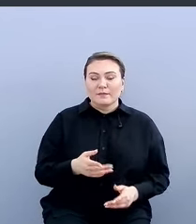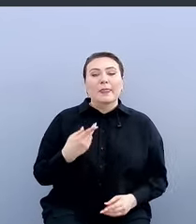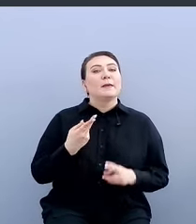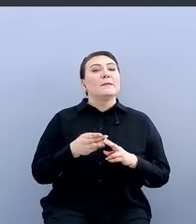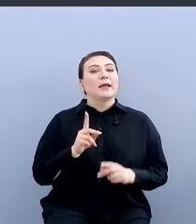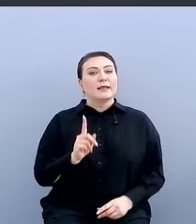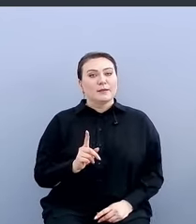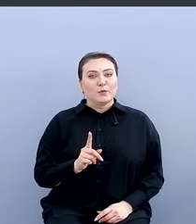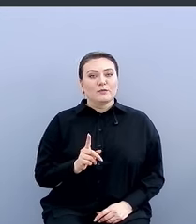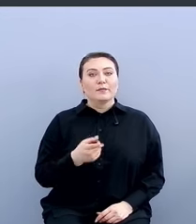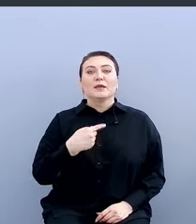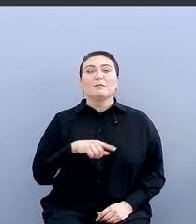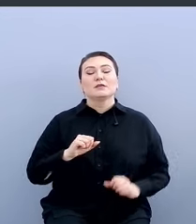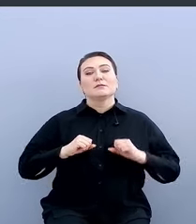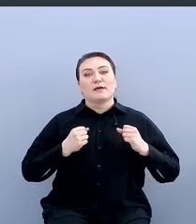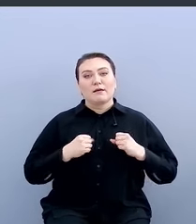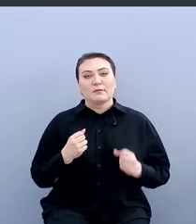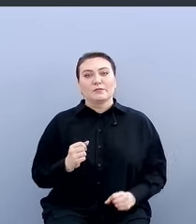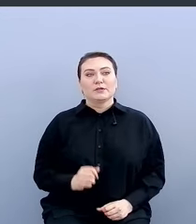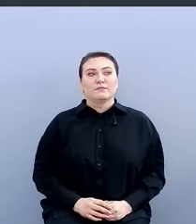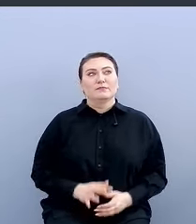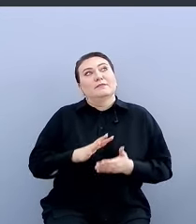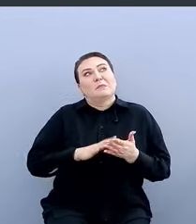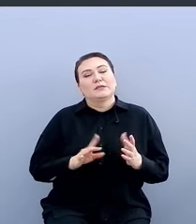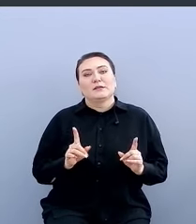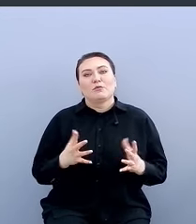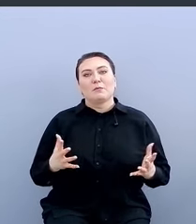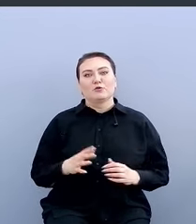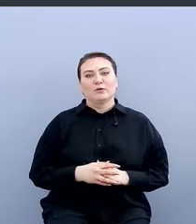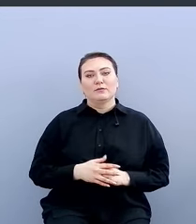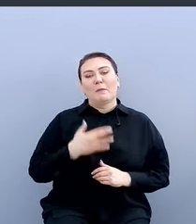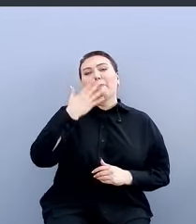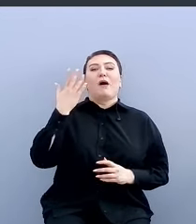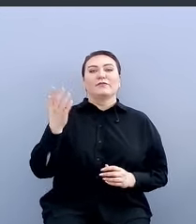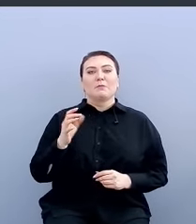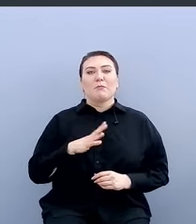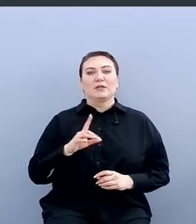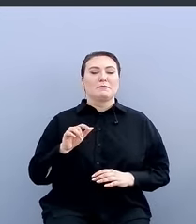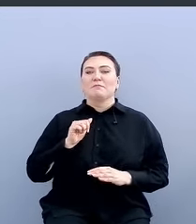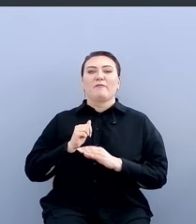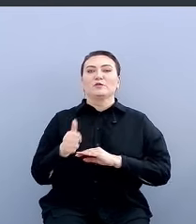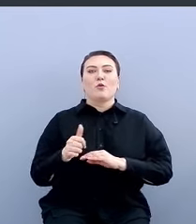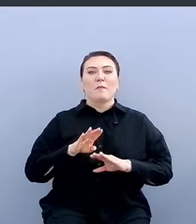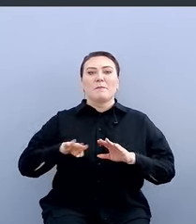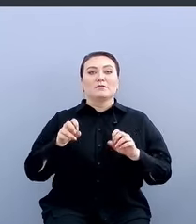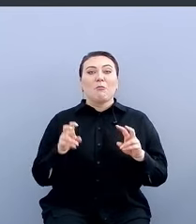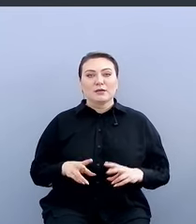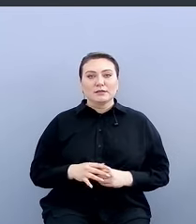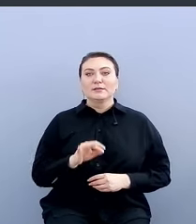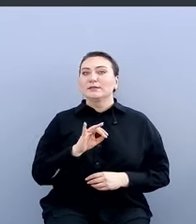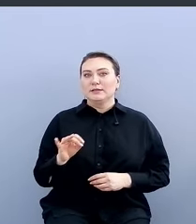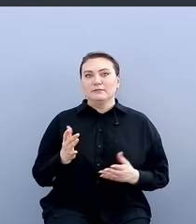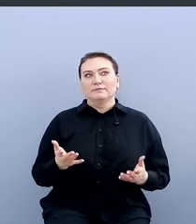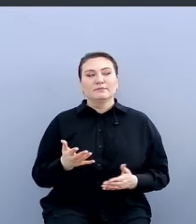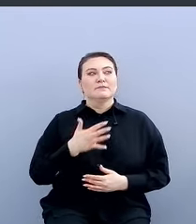Поэтому мы стараемся тут, простите за такой небольшой, возможно, пафос, быть амбассадорами безопасности, и